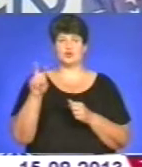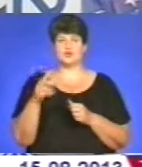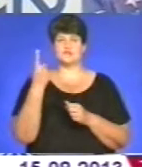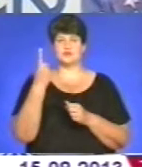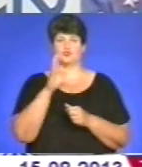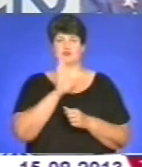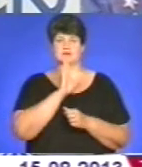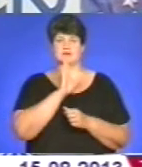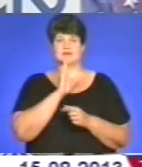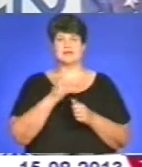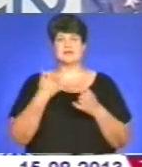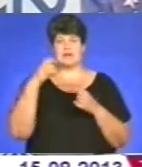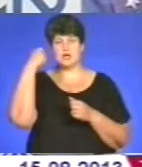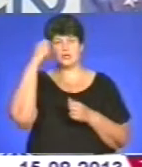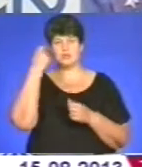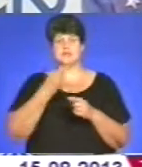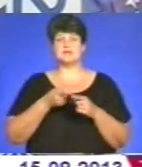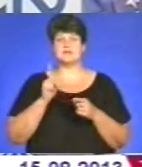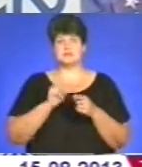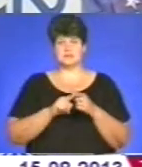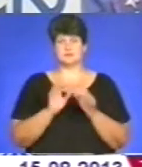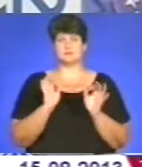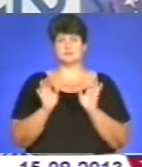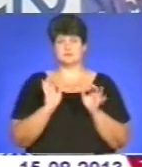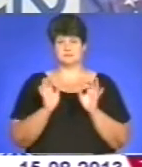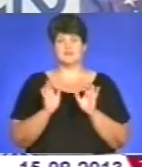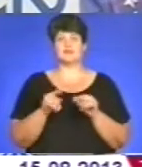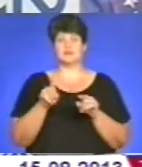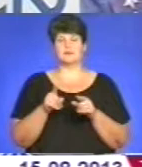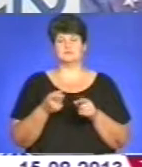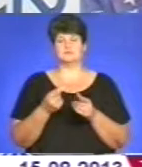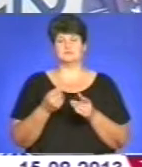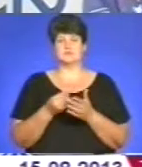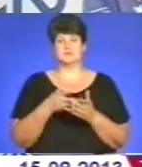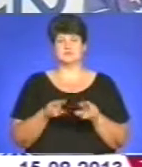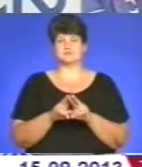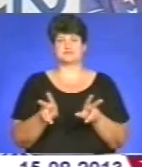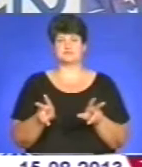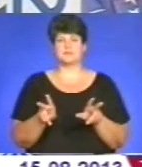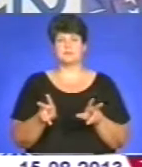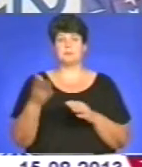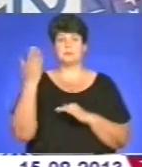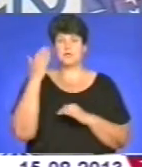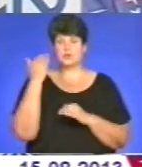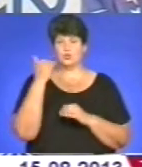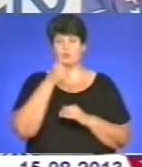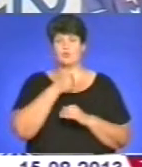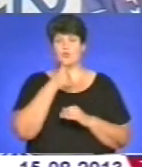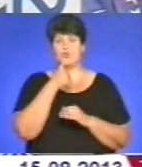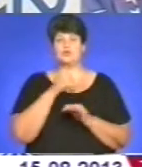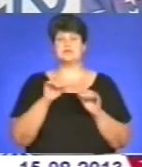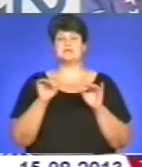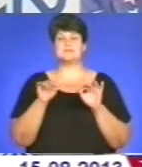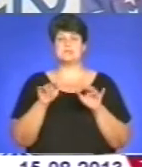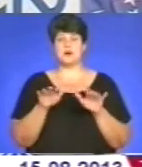Ну, це для Турції характерна ознака. Там приблизно такі розцінки. Минулий рік справа,